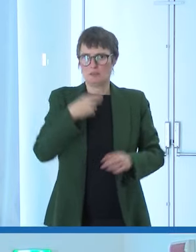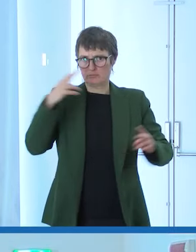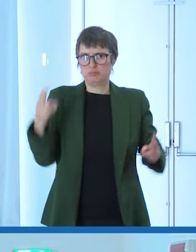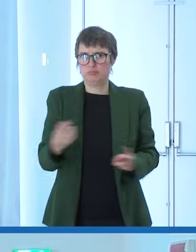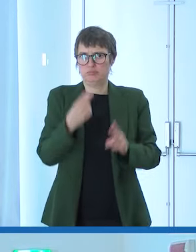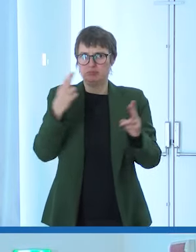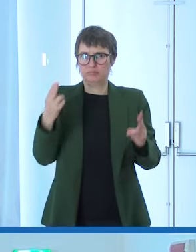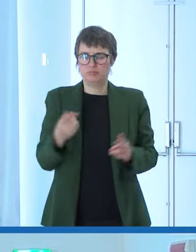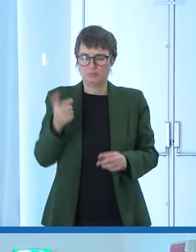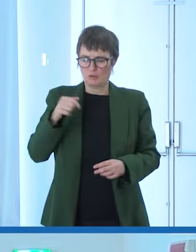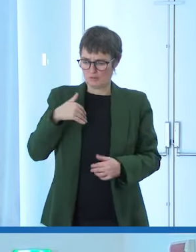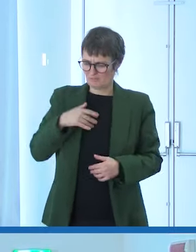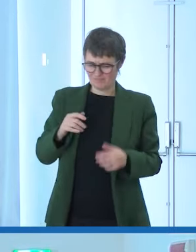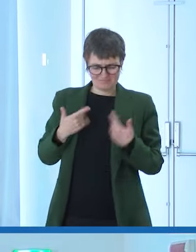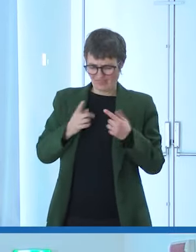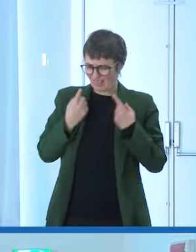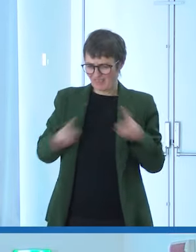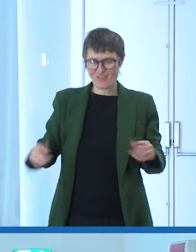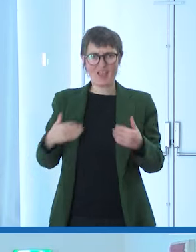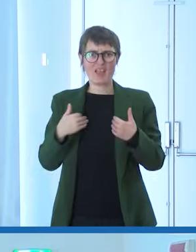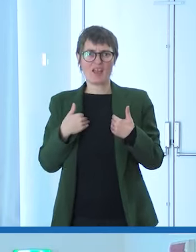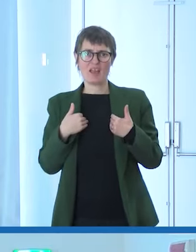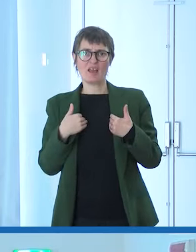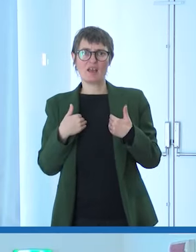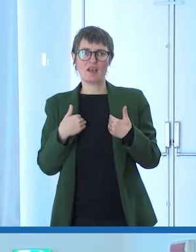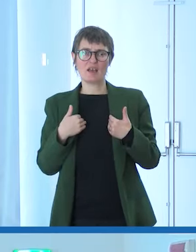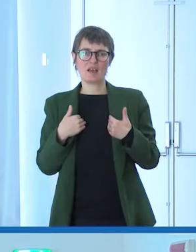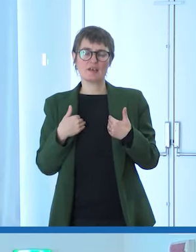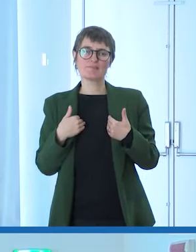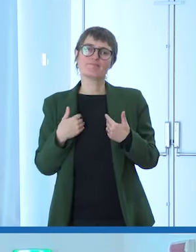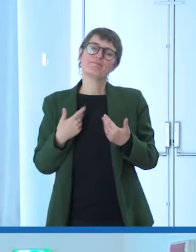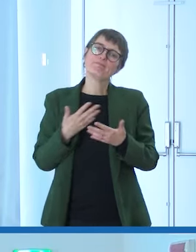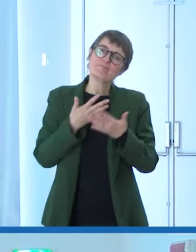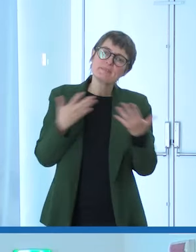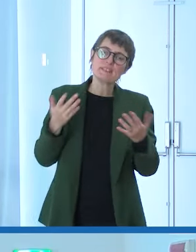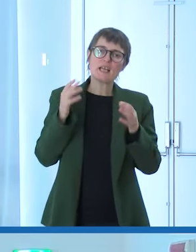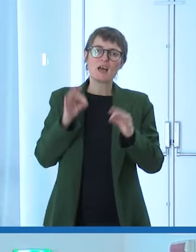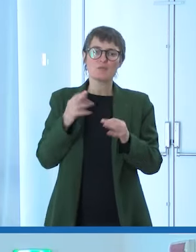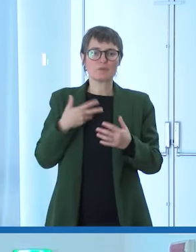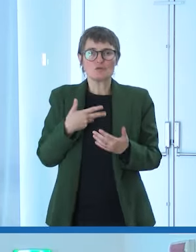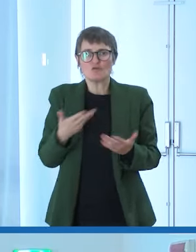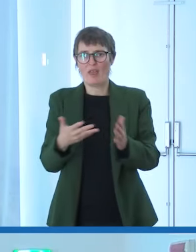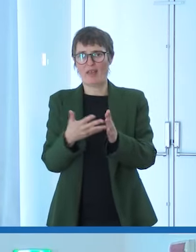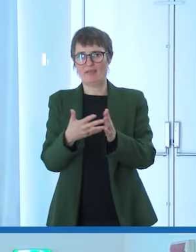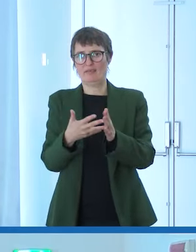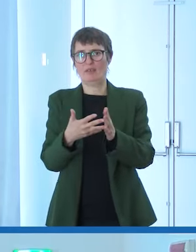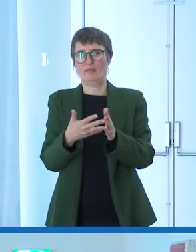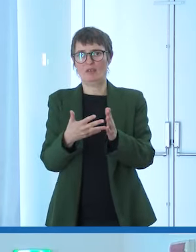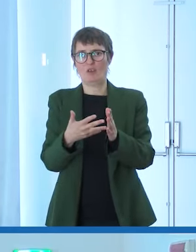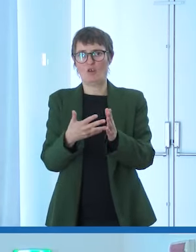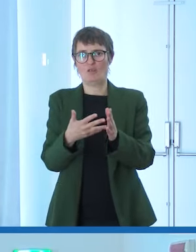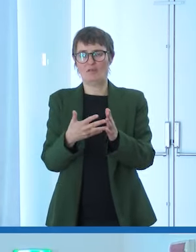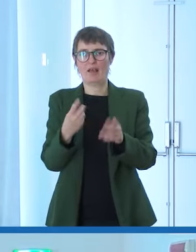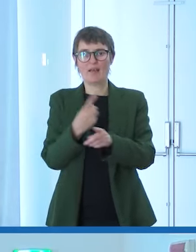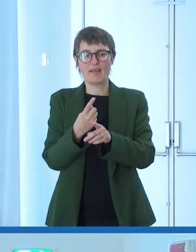ma ciò non toglie che tu ti confronti con una difficoltà quindi ti devi adattare a